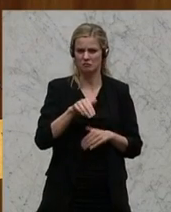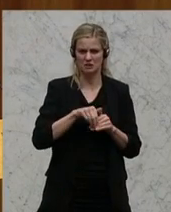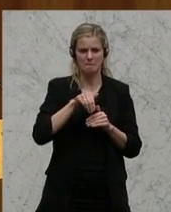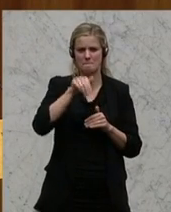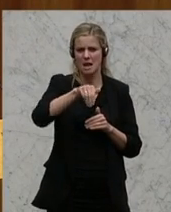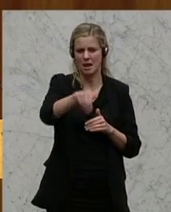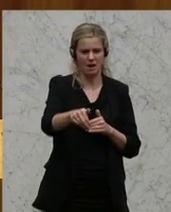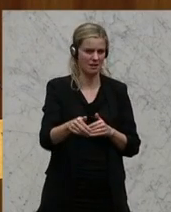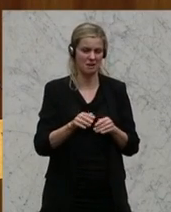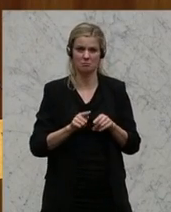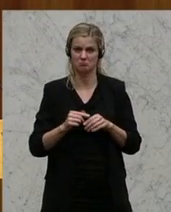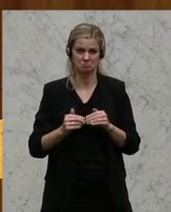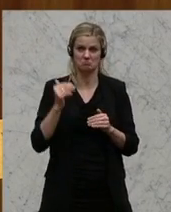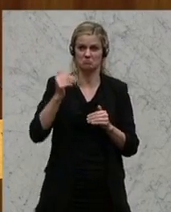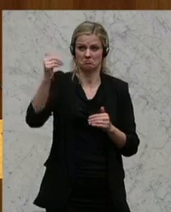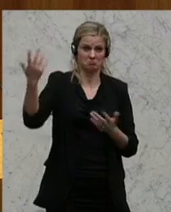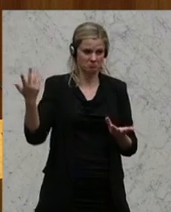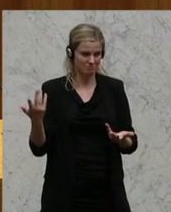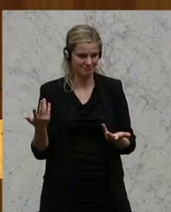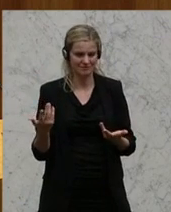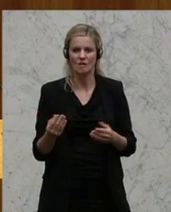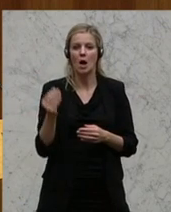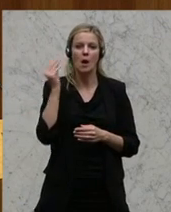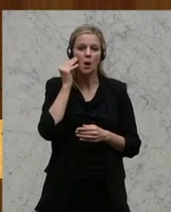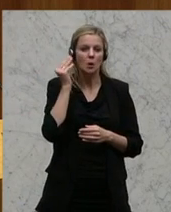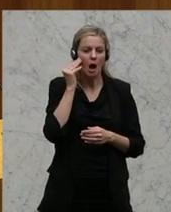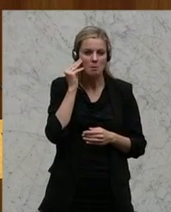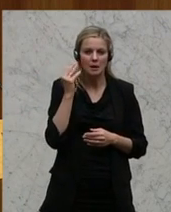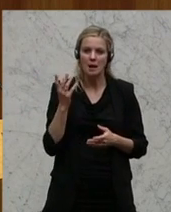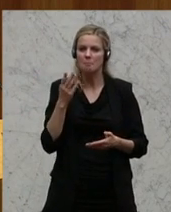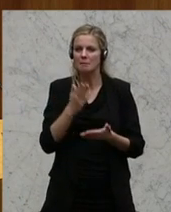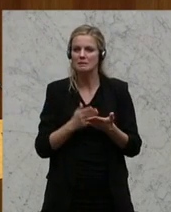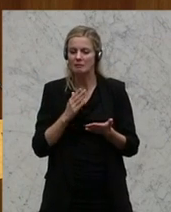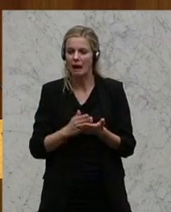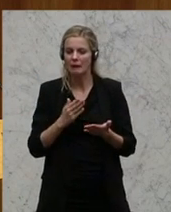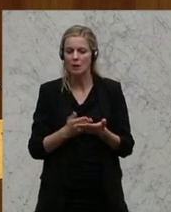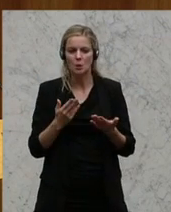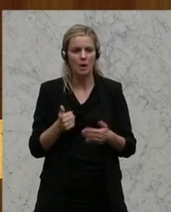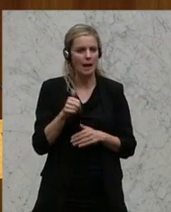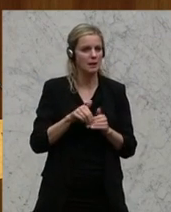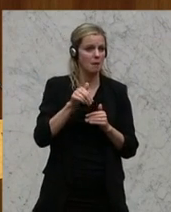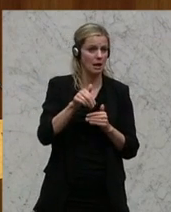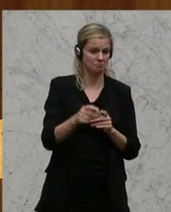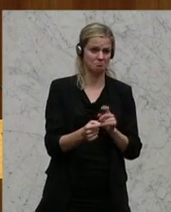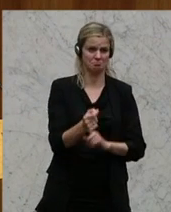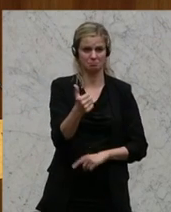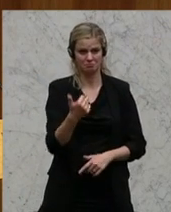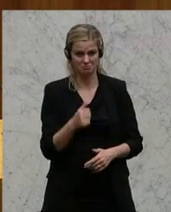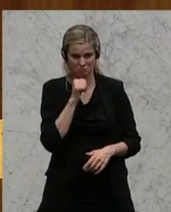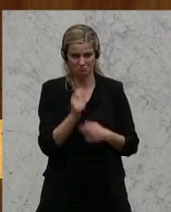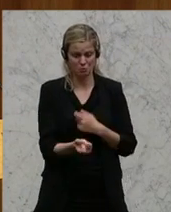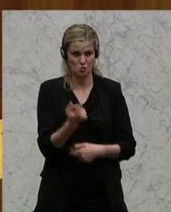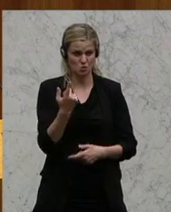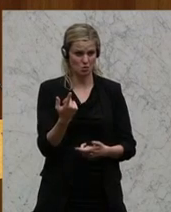ist diese Gläubigerbeteiligung von rund um die eine Milliarde, also eher nicht so groß, sagen wir es einmal so.